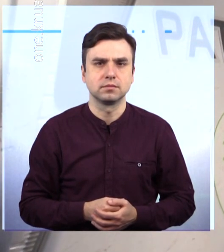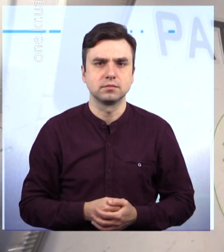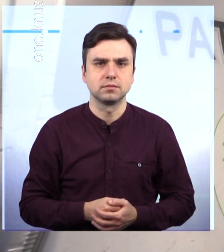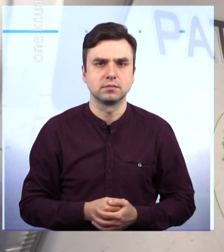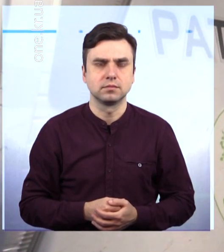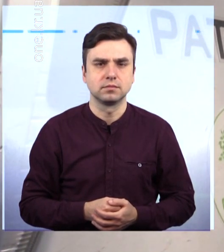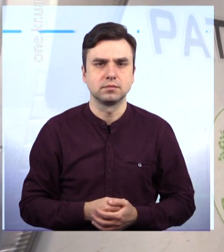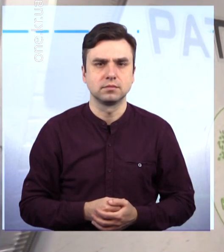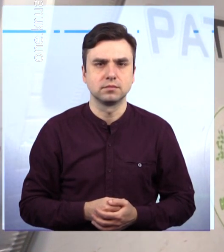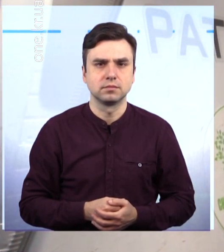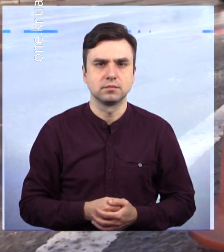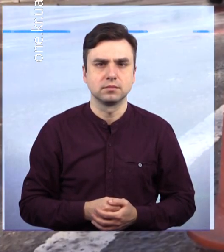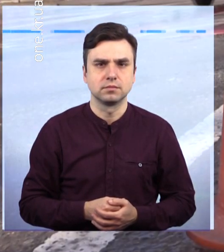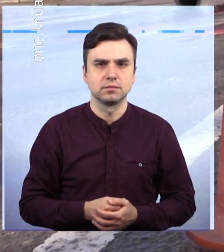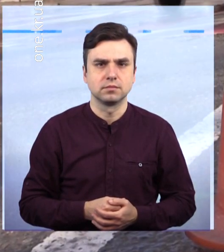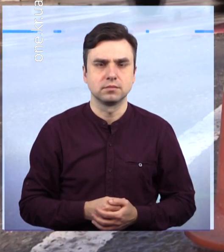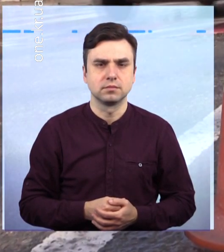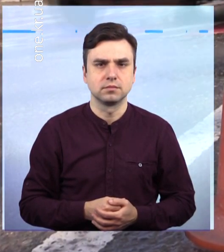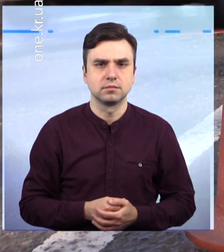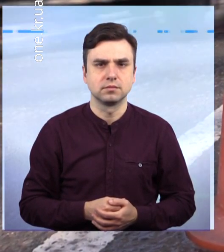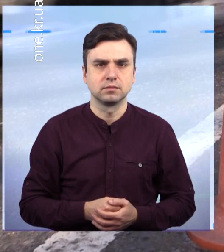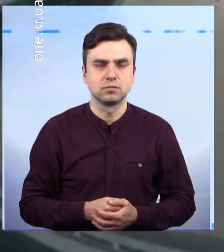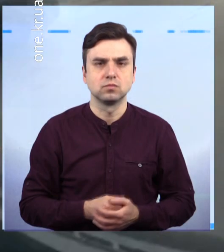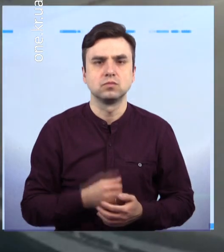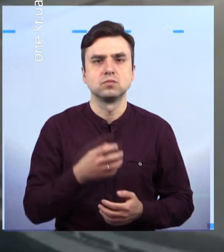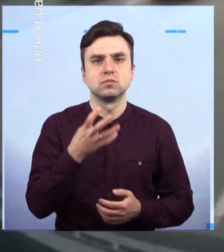наїзду на пішохода надалі з'ясовуватимуть правоохоронці.